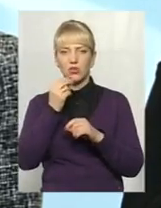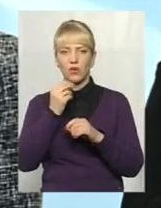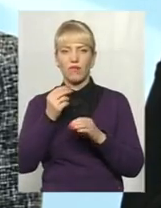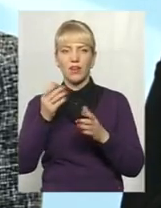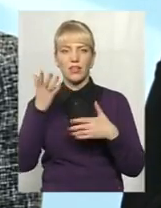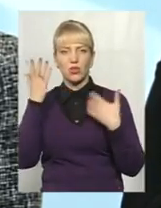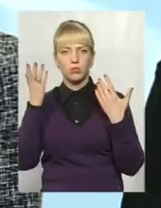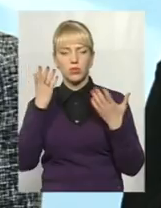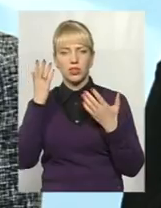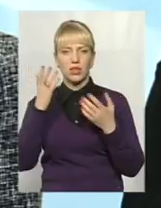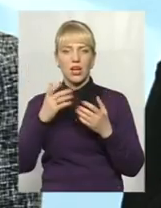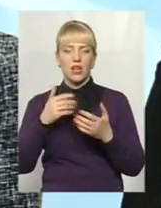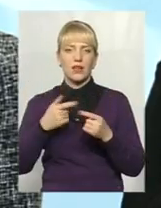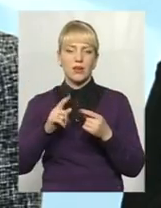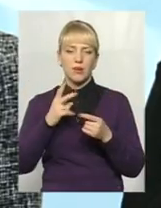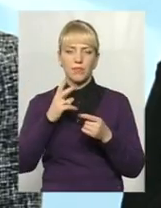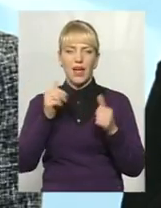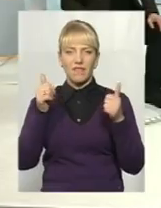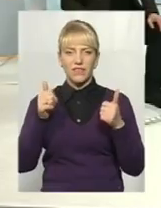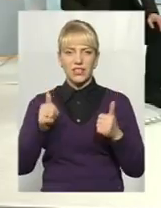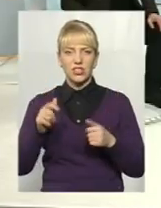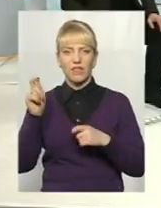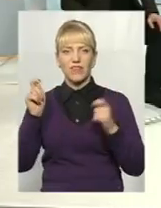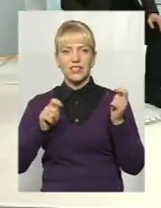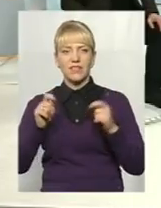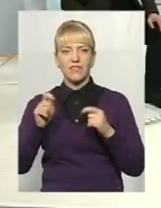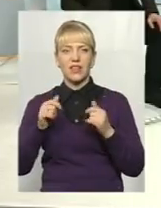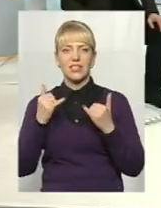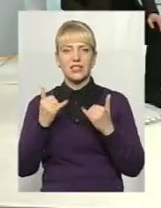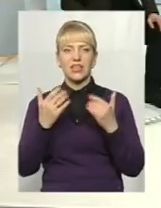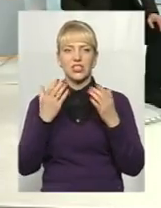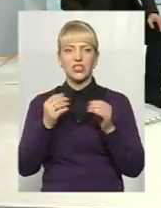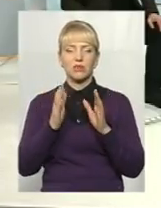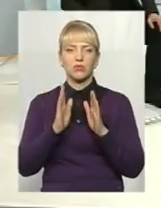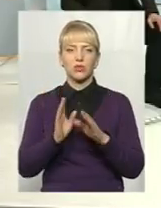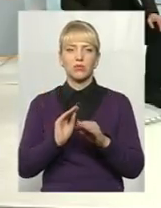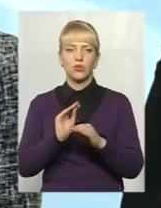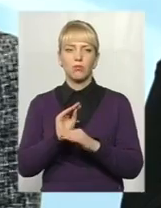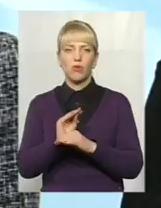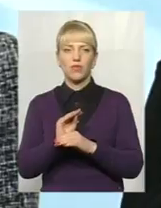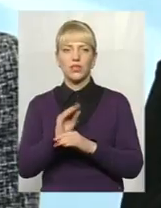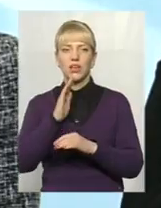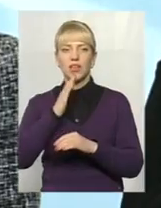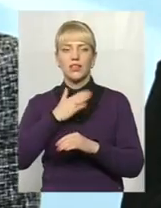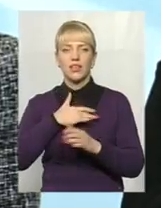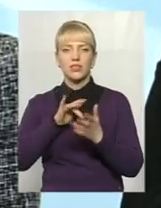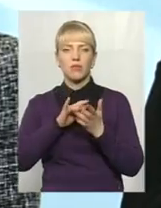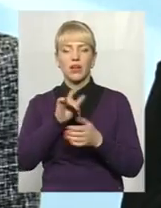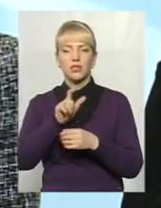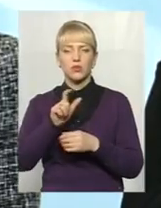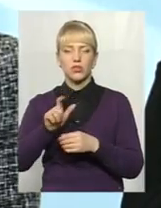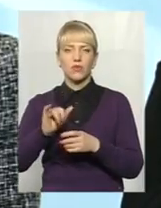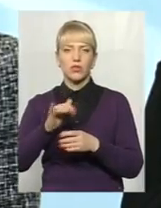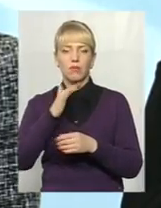розваги, афіши, графіки фестивалів. Зараз будемо ще доповнювати його нашими екскурсоводами, і дуже